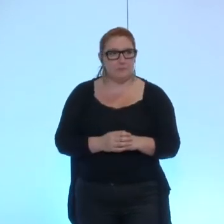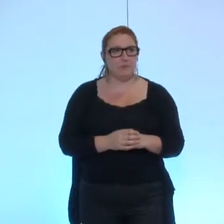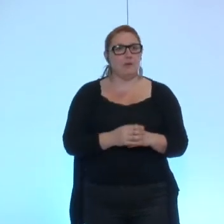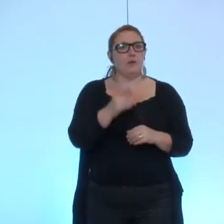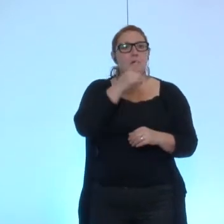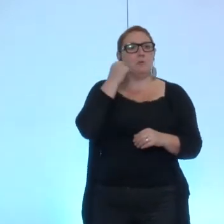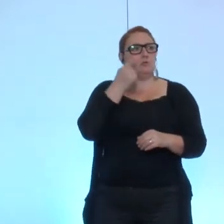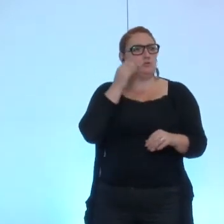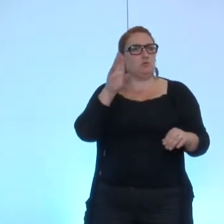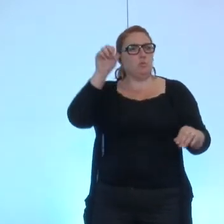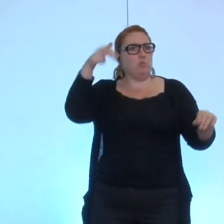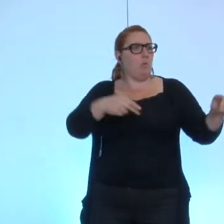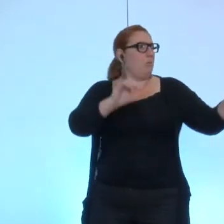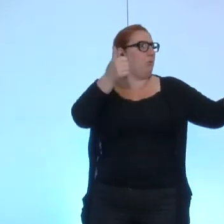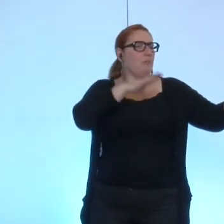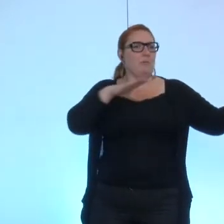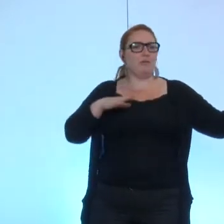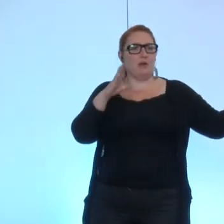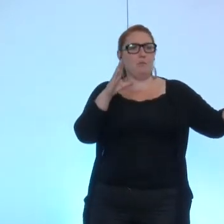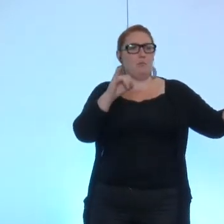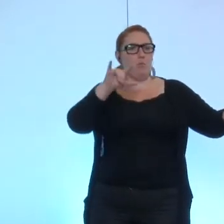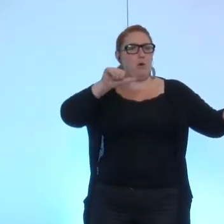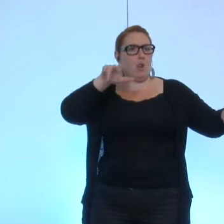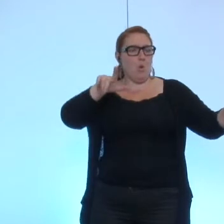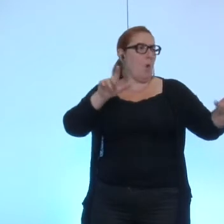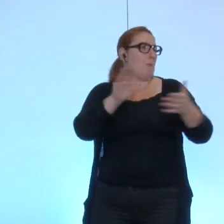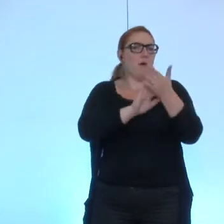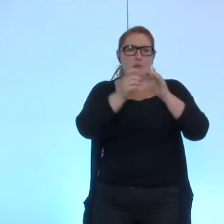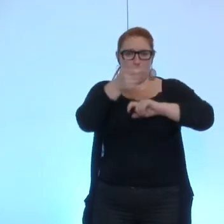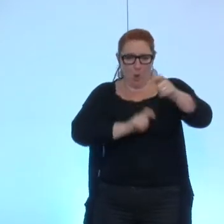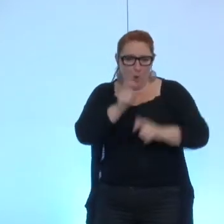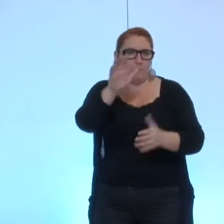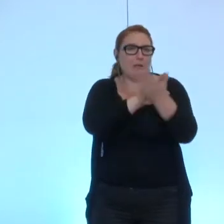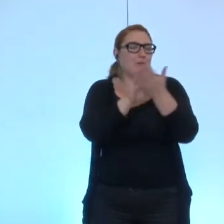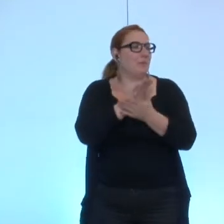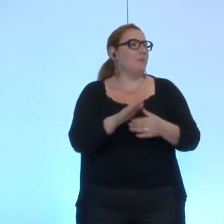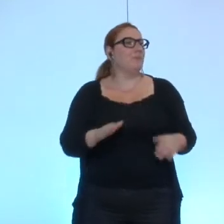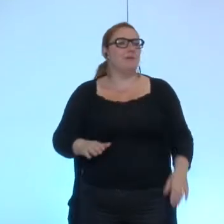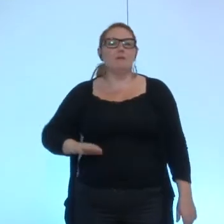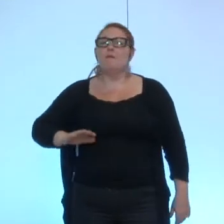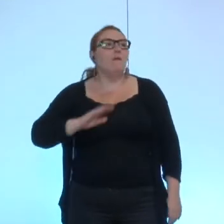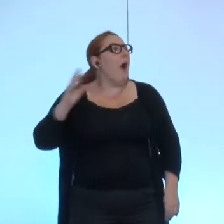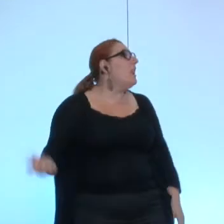monsieur Bron il y avait madame Boileau allez hop je vais dans l'ordre excusez-moi madame Boileau comment ça allez hop